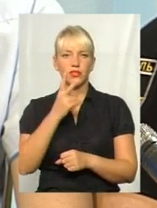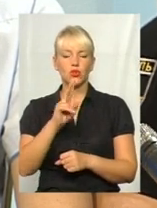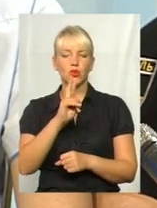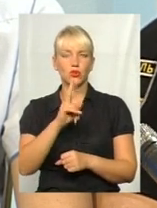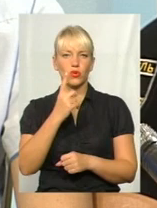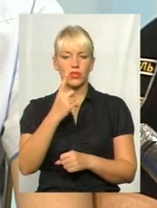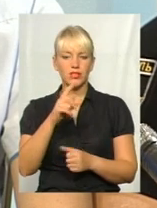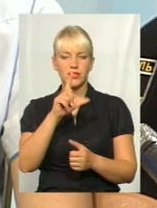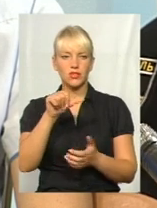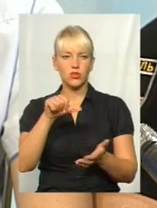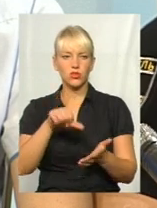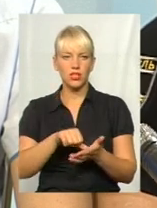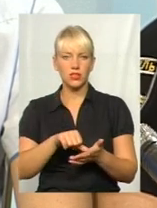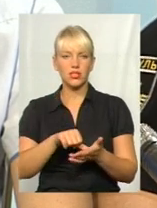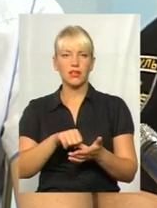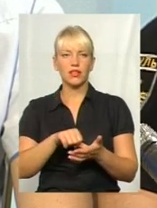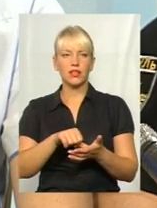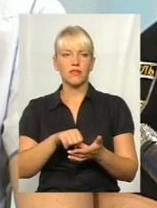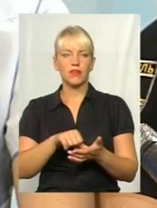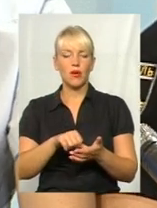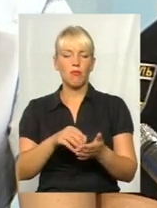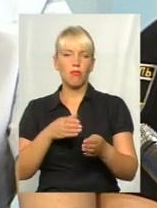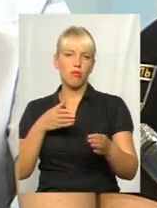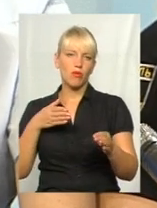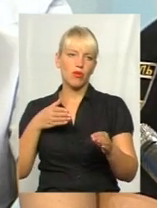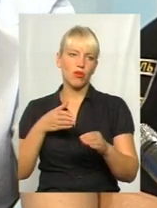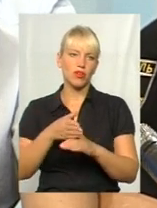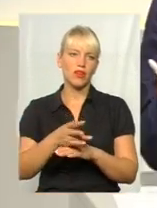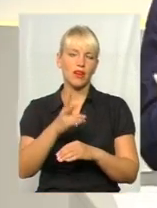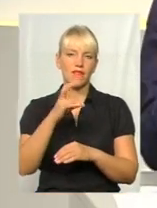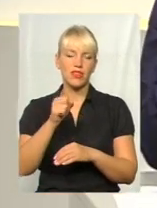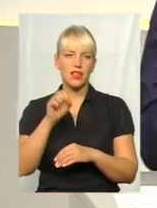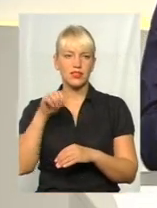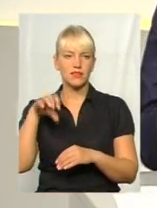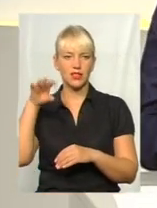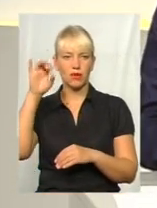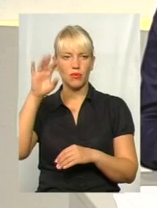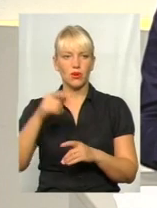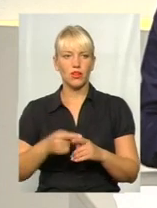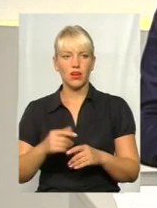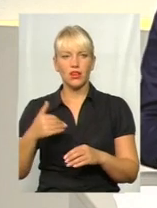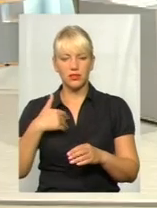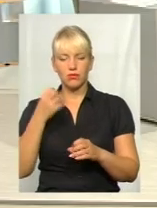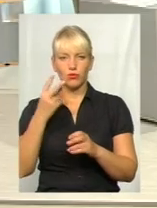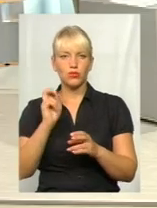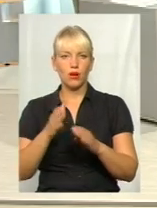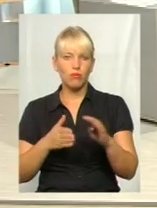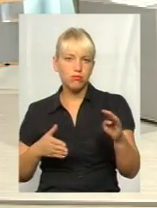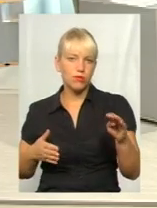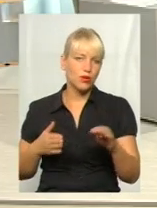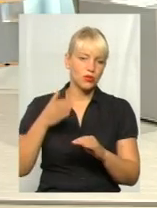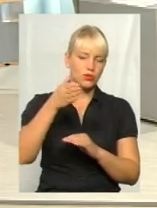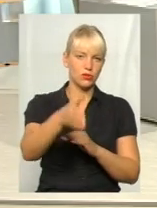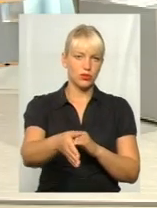учасників приїхав на заборонений сигнал світофора, якщо він на той момент працював. Скільки з даного відео чітко видно. Проскочити, правильно? Можна так сказати,